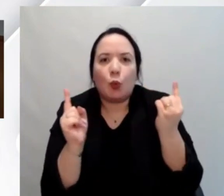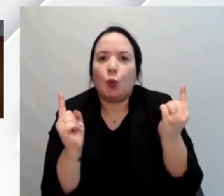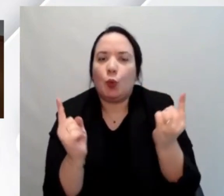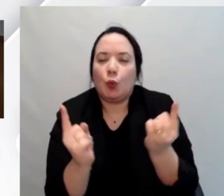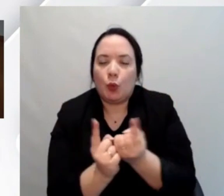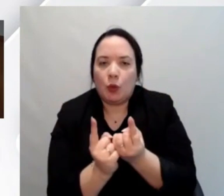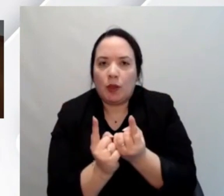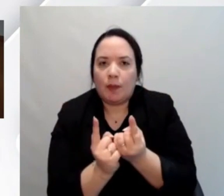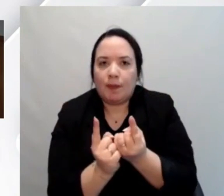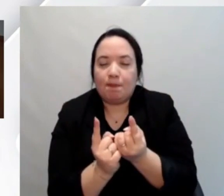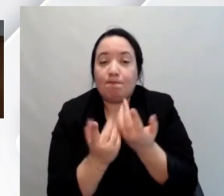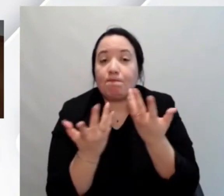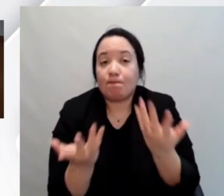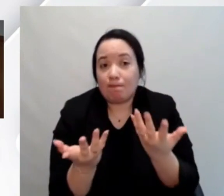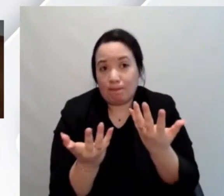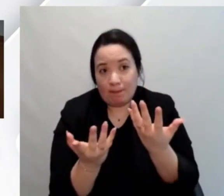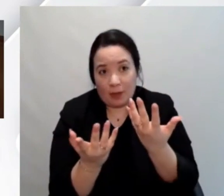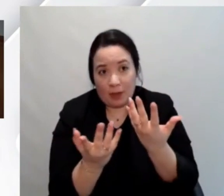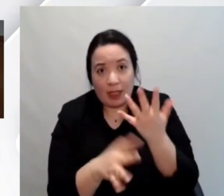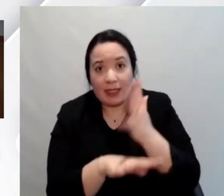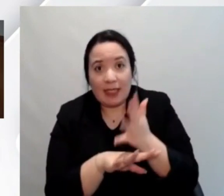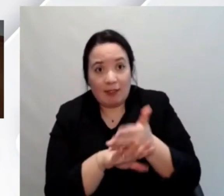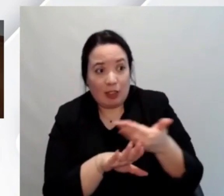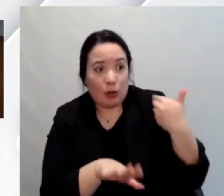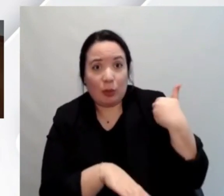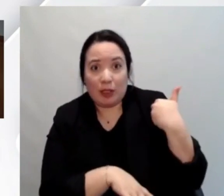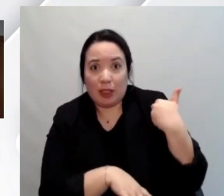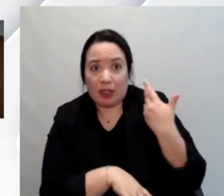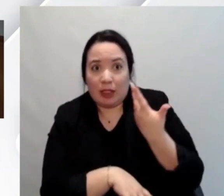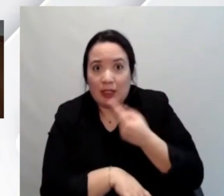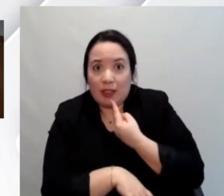perché come dicevamo proprio nell'intervento precedente